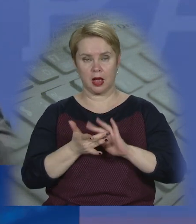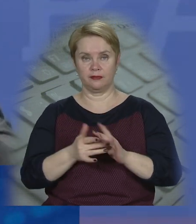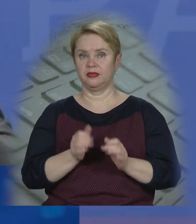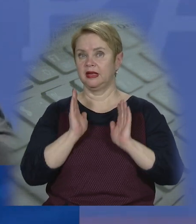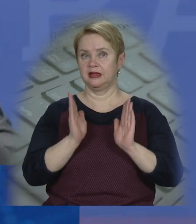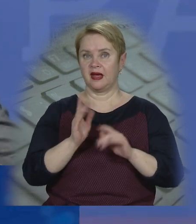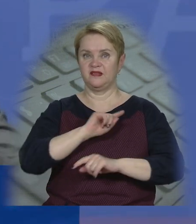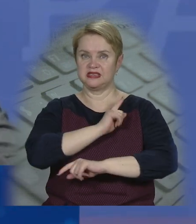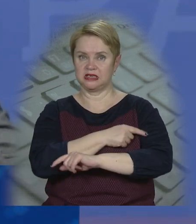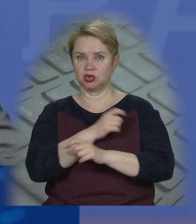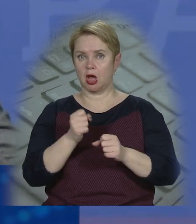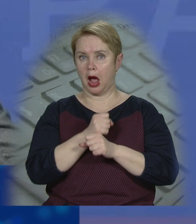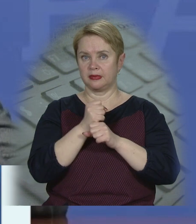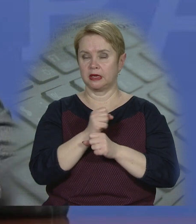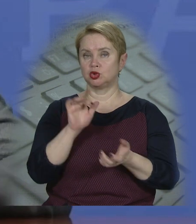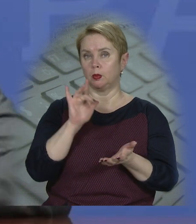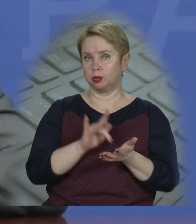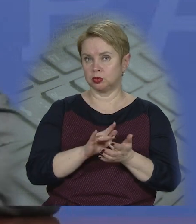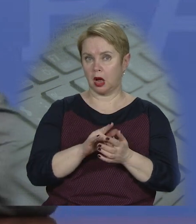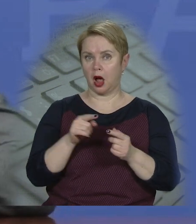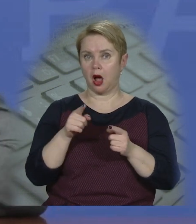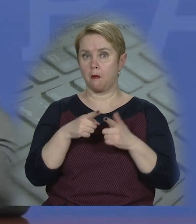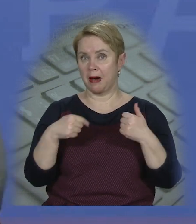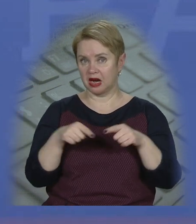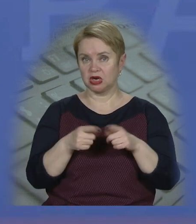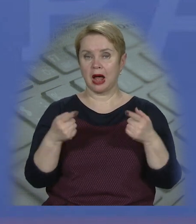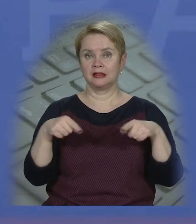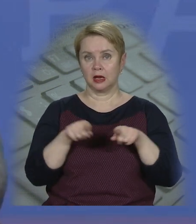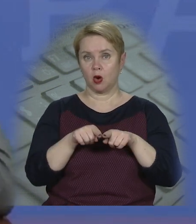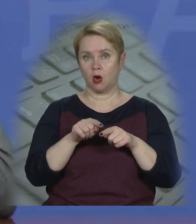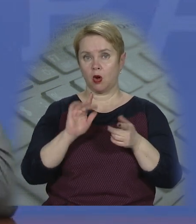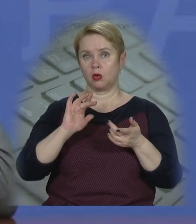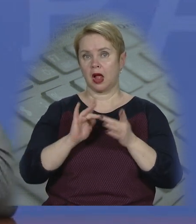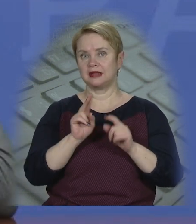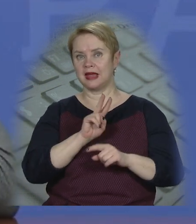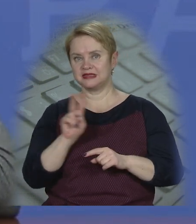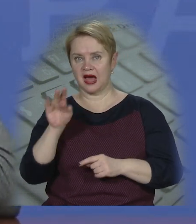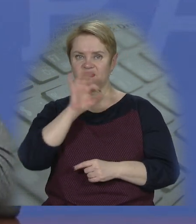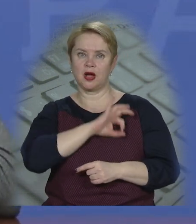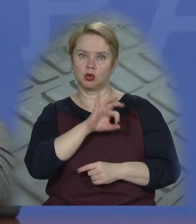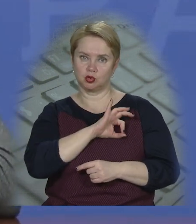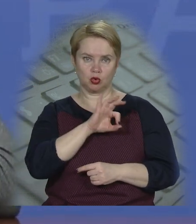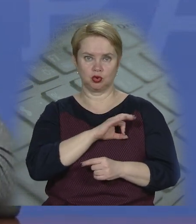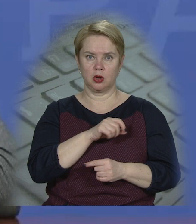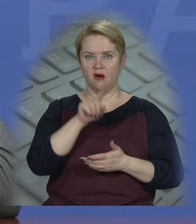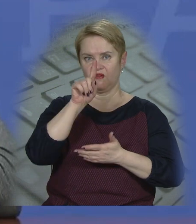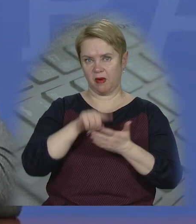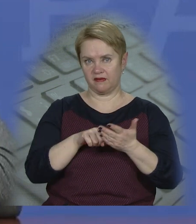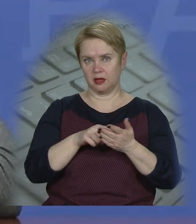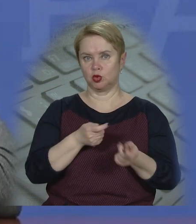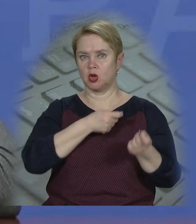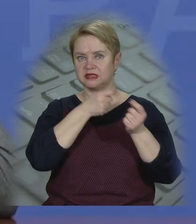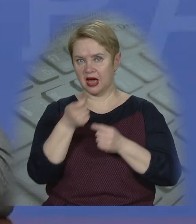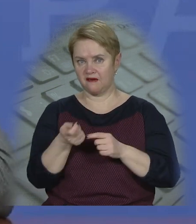тільки в фізичних аптечних пунктах і в мережах, а також онлайн на сайтах, використовуючи певні